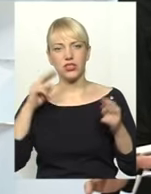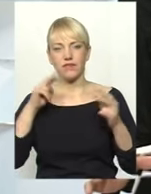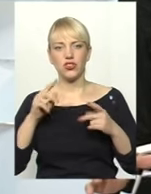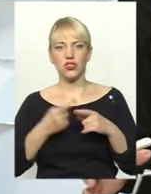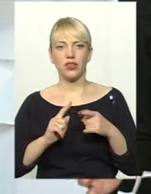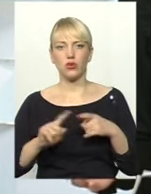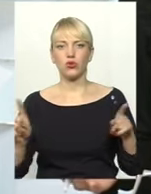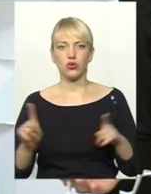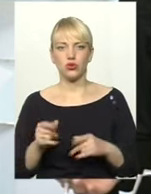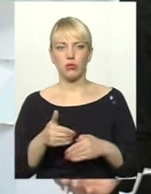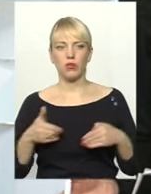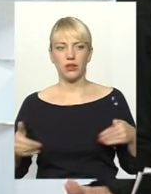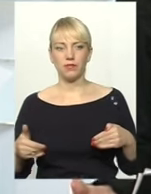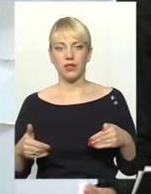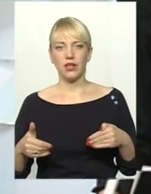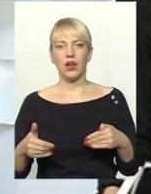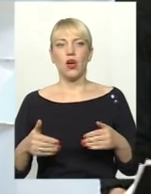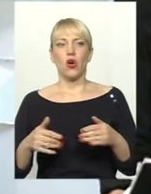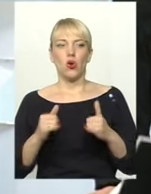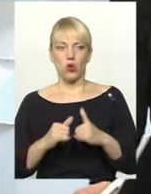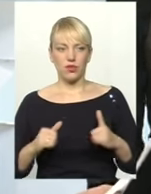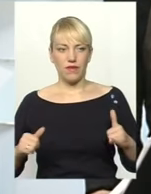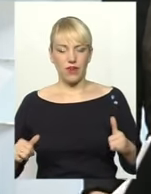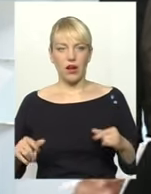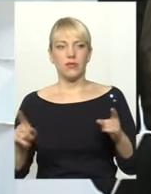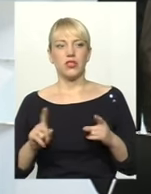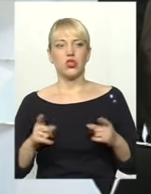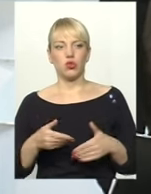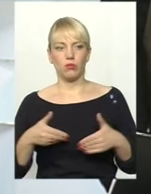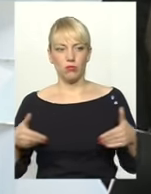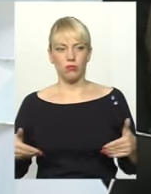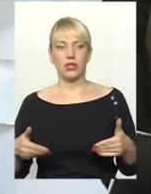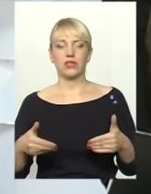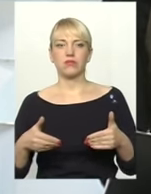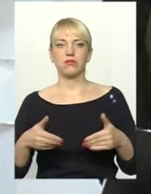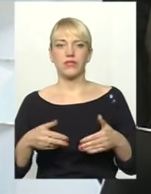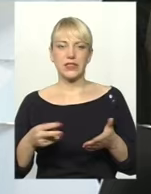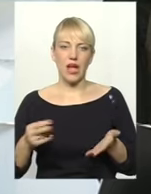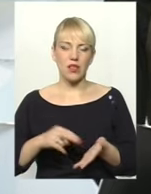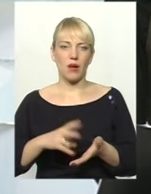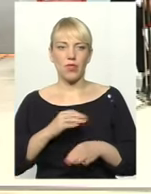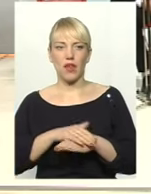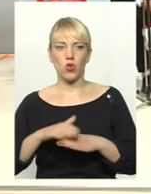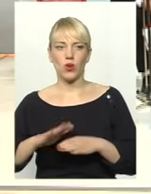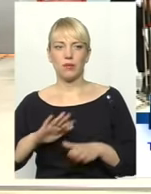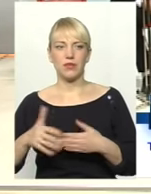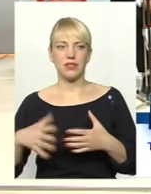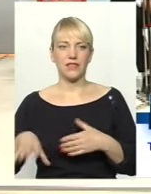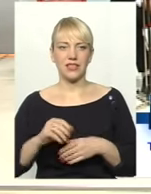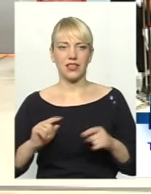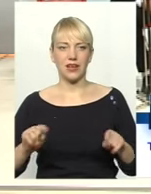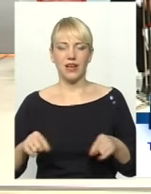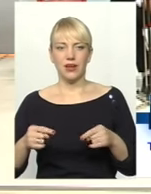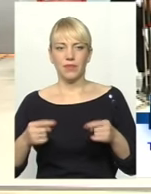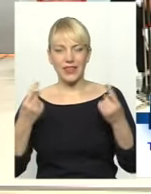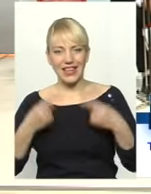того, що ми розвиваємося, що ми стаємо на ноги після тих всіх криз, які